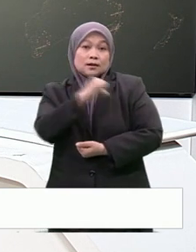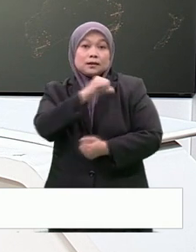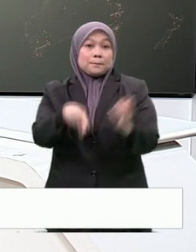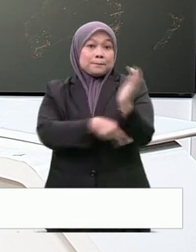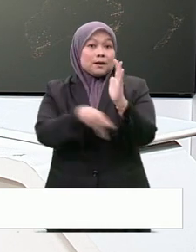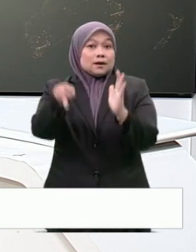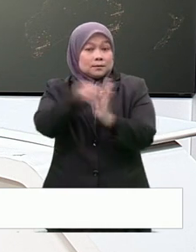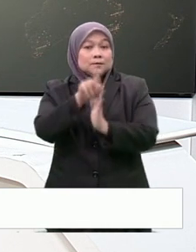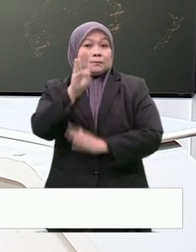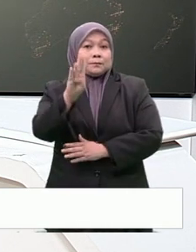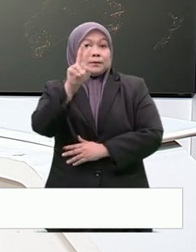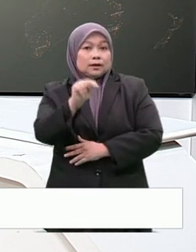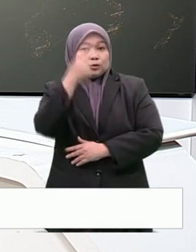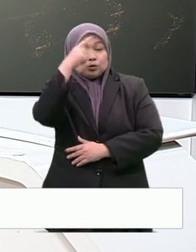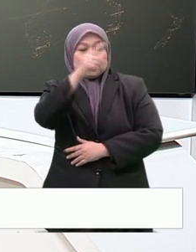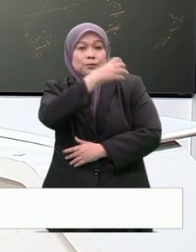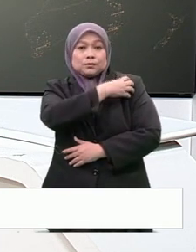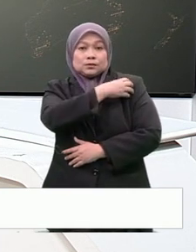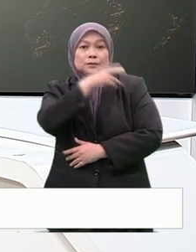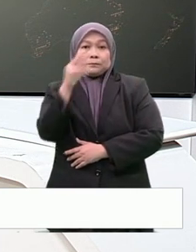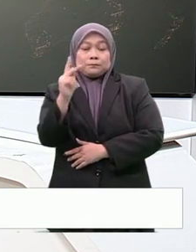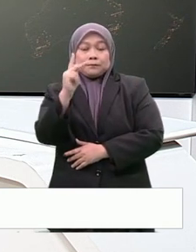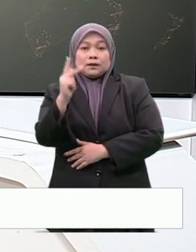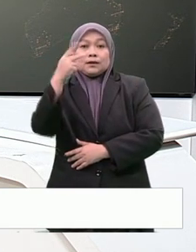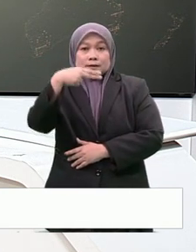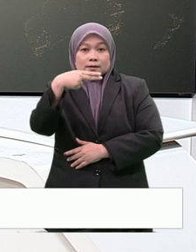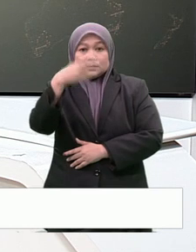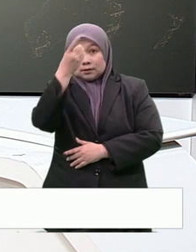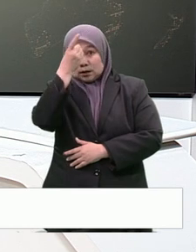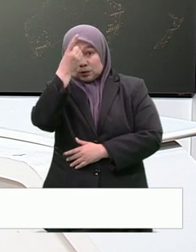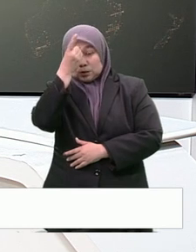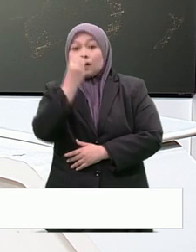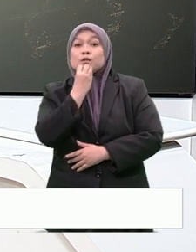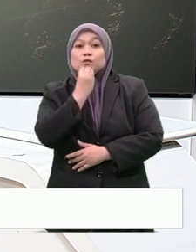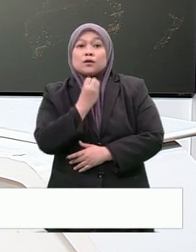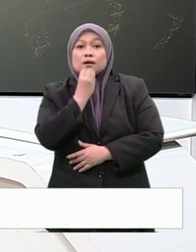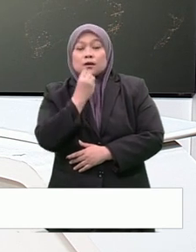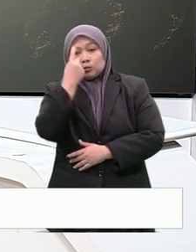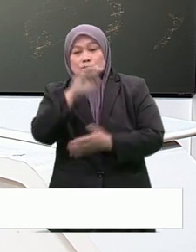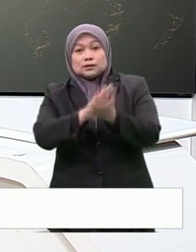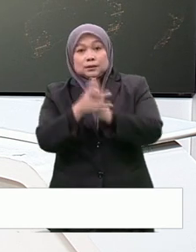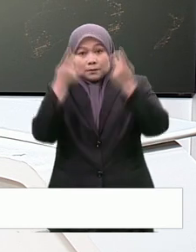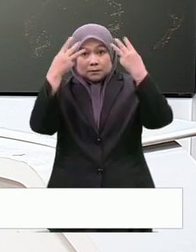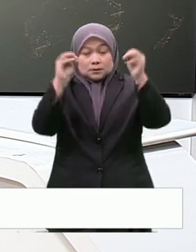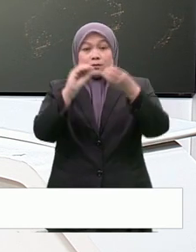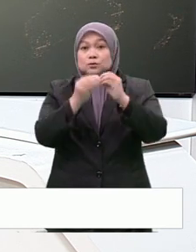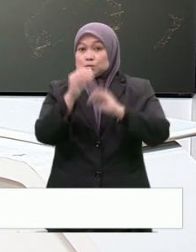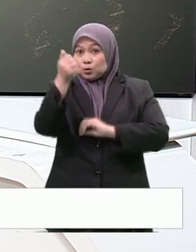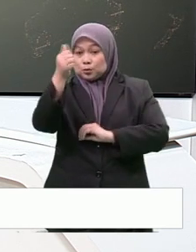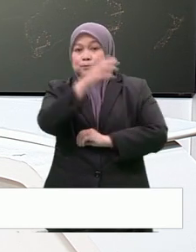Barisan Nasional kepada pengurusi Pakatan Harapan PH, Datuk Seri Anwar Ibrahim sebagai Perdana Menteri ke-10.